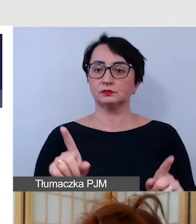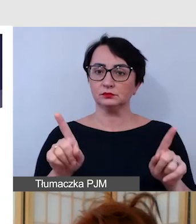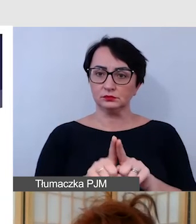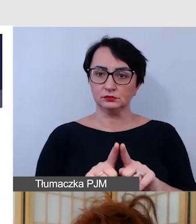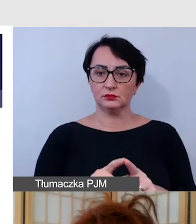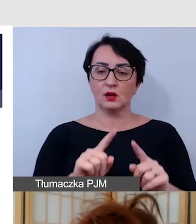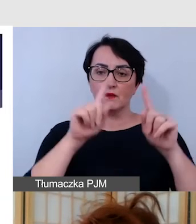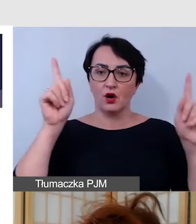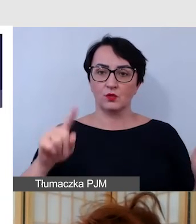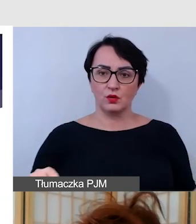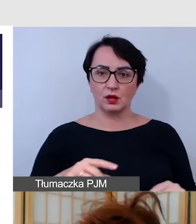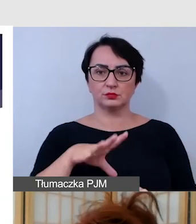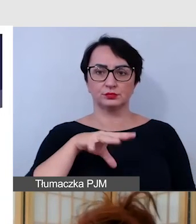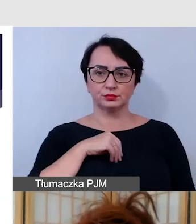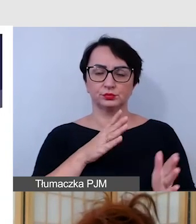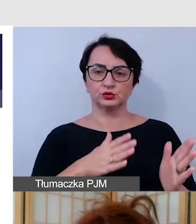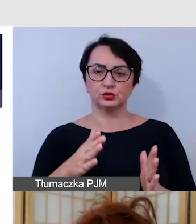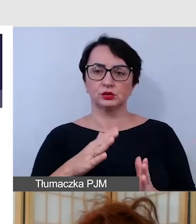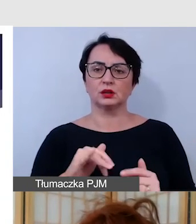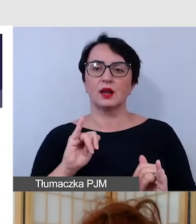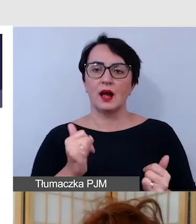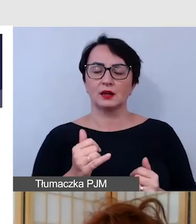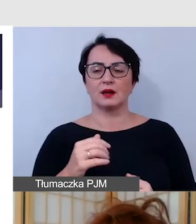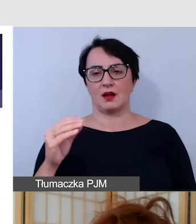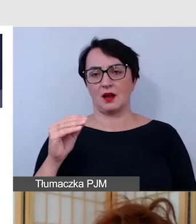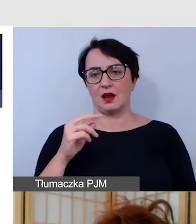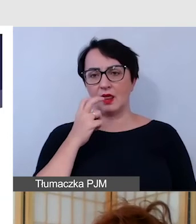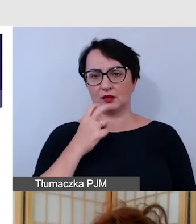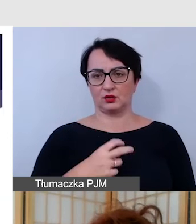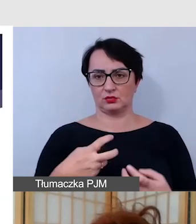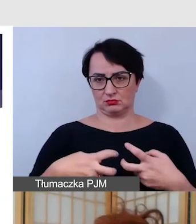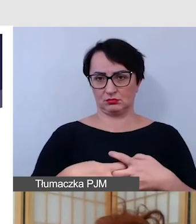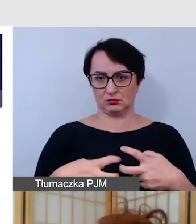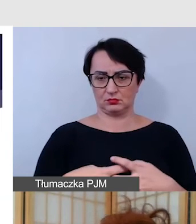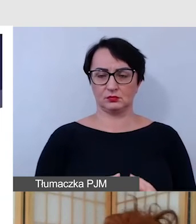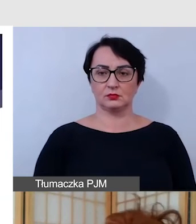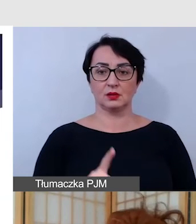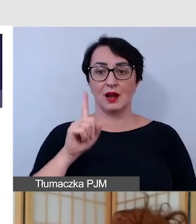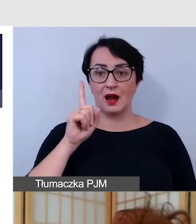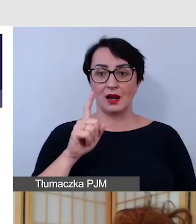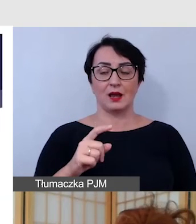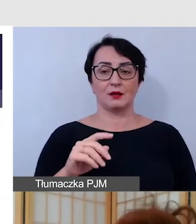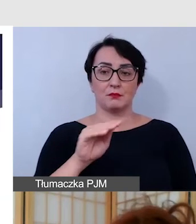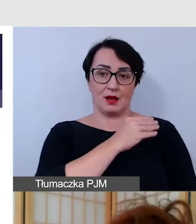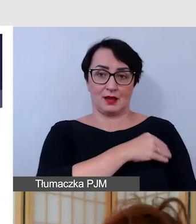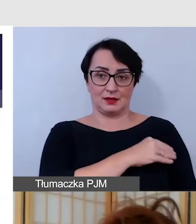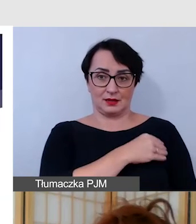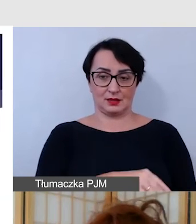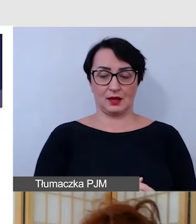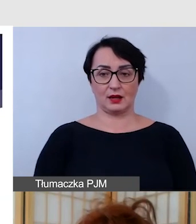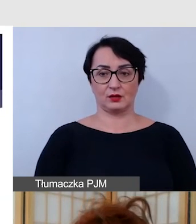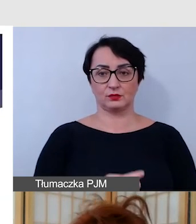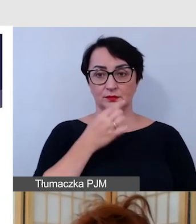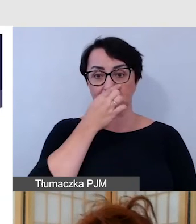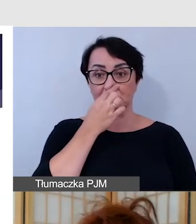formularze możemy przygotowywać w formie elektronicznej, ale jeżeli chodzi o materiały, które tutaj